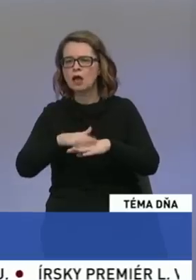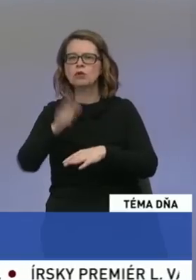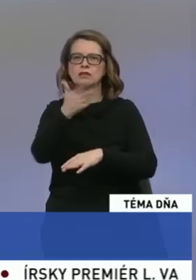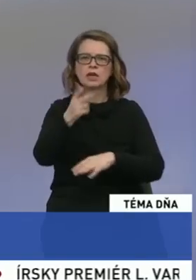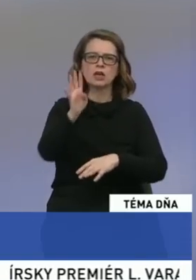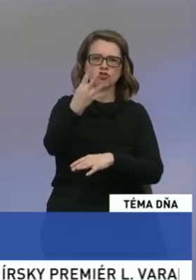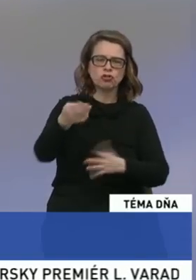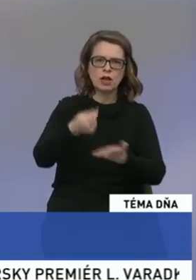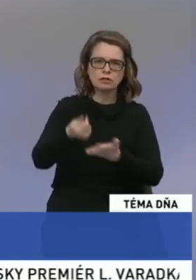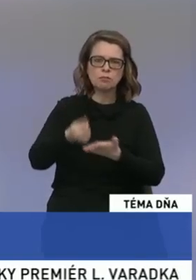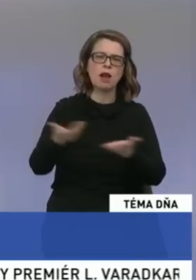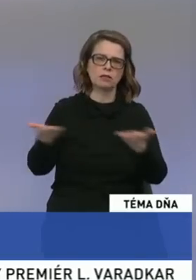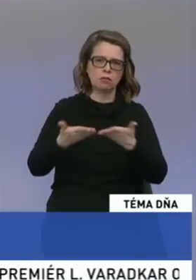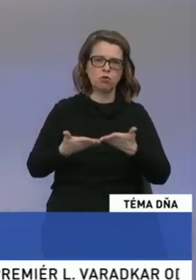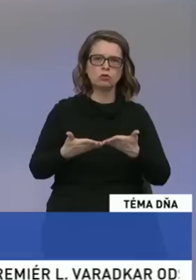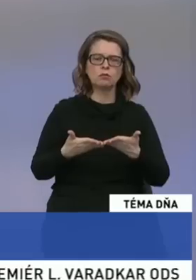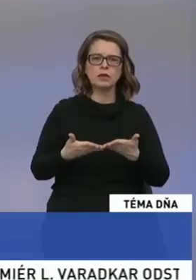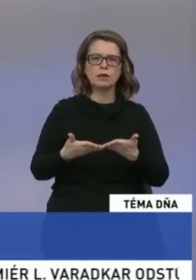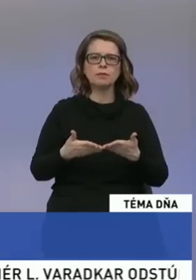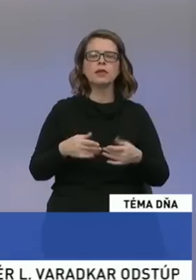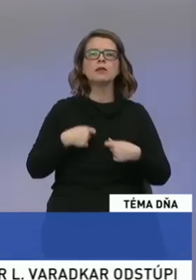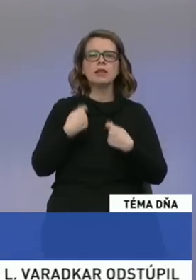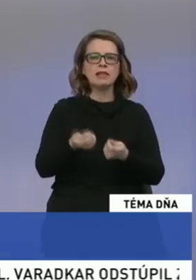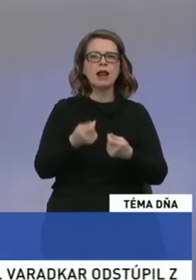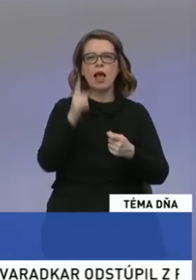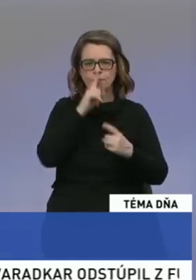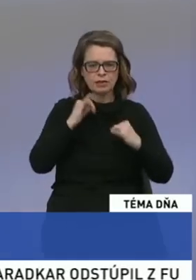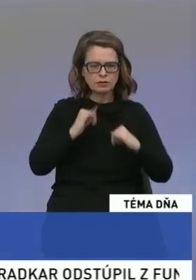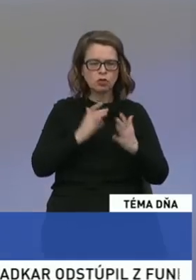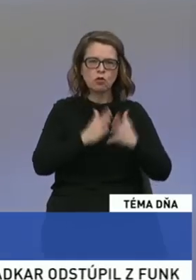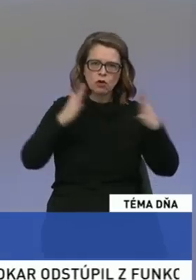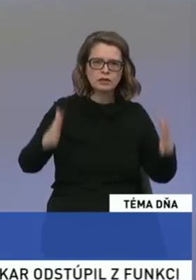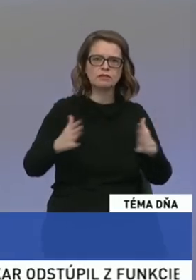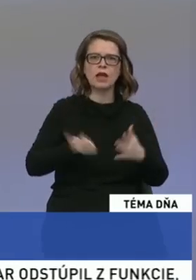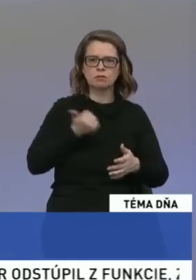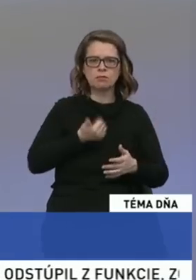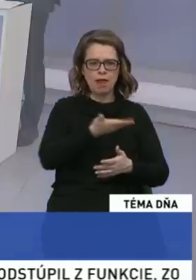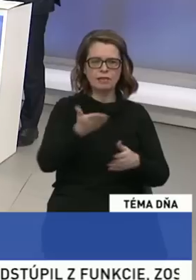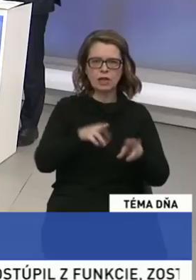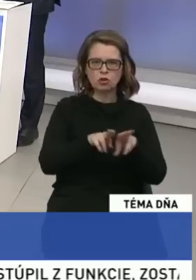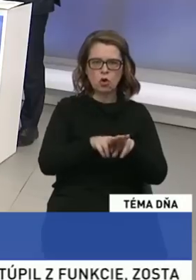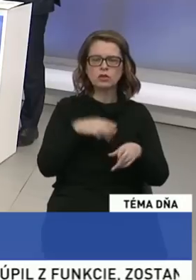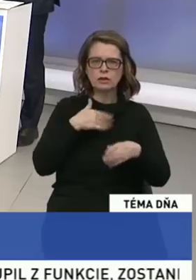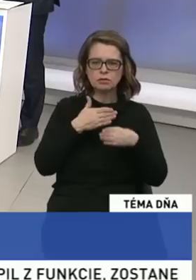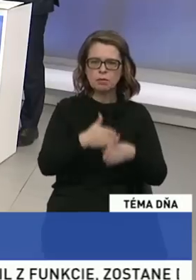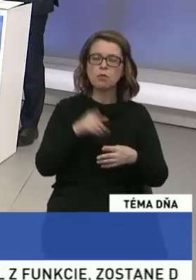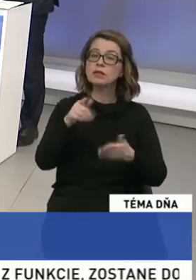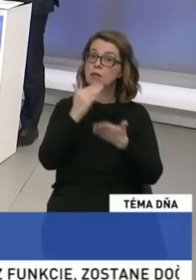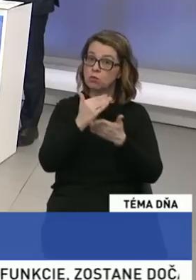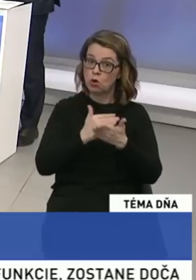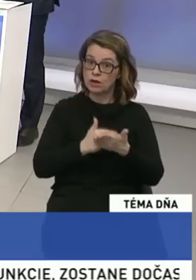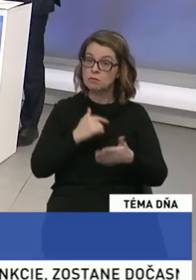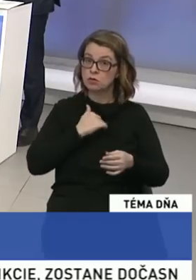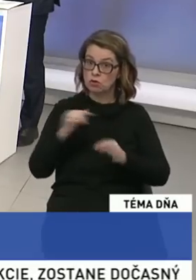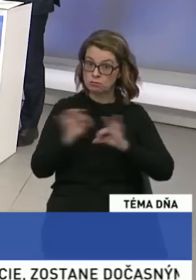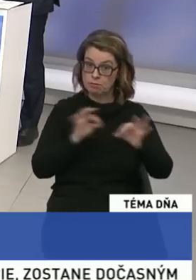5 dní dovolenky pre mladé rodine, aby sme im pomohli. Takže podľa by som tie programy, ktoré sme si